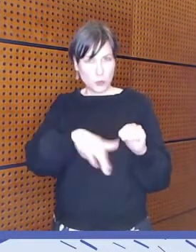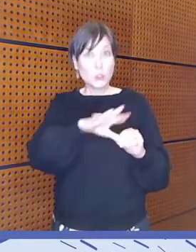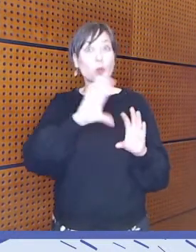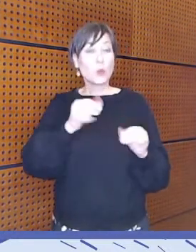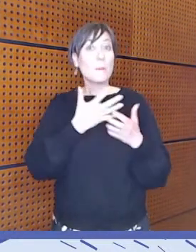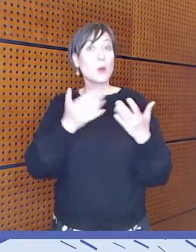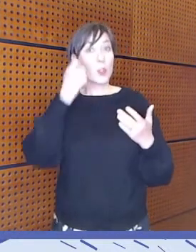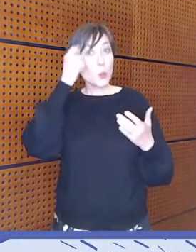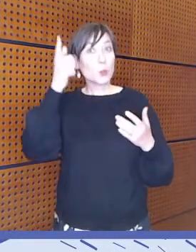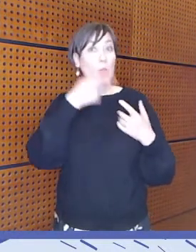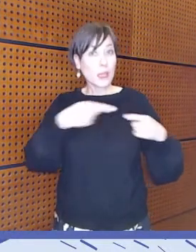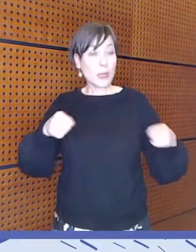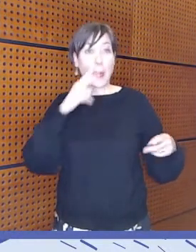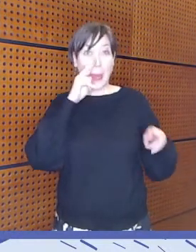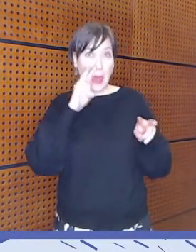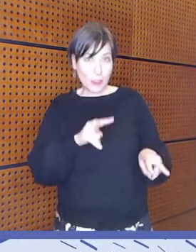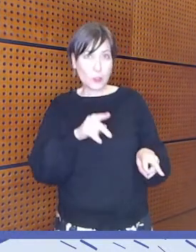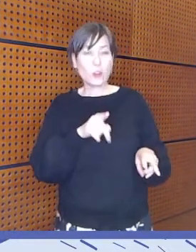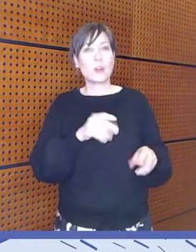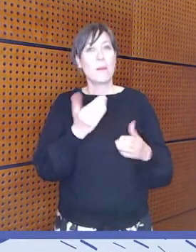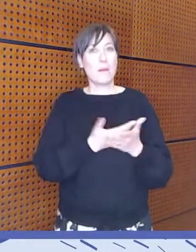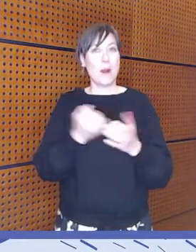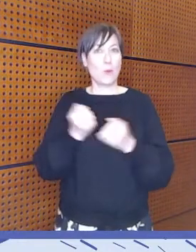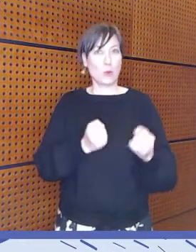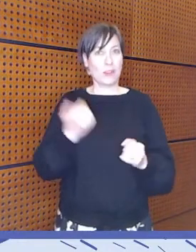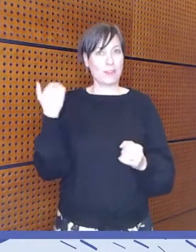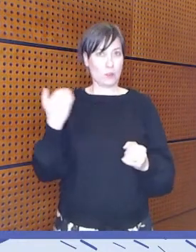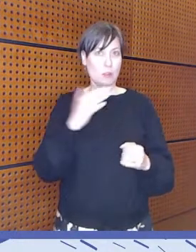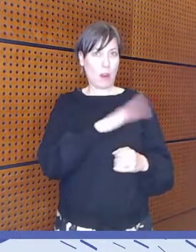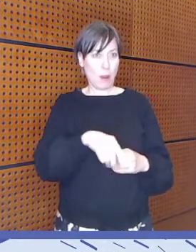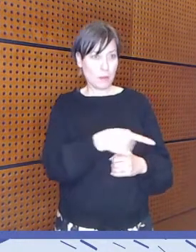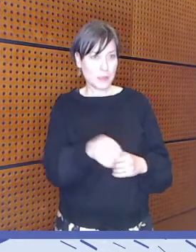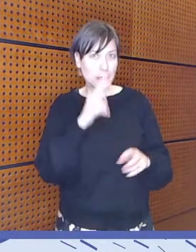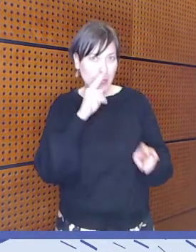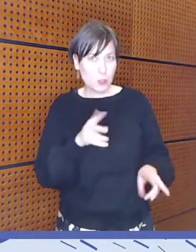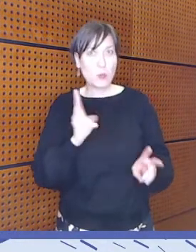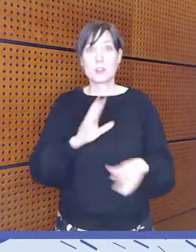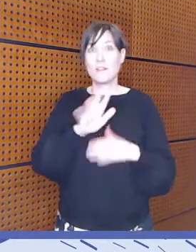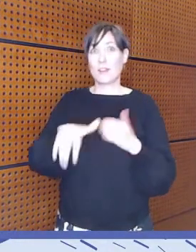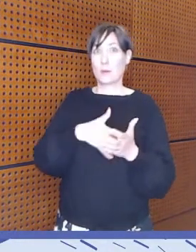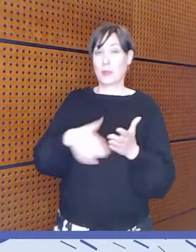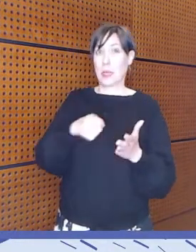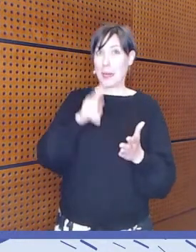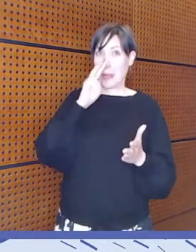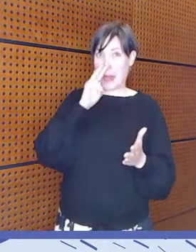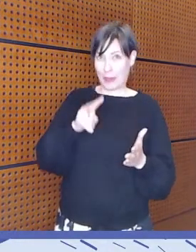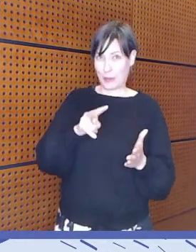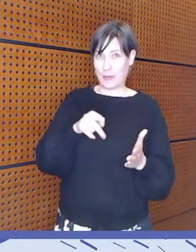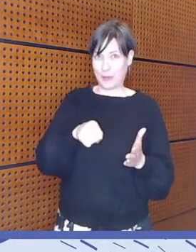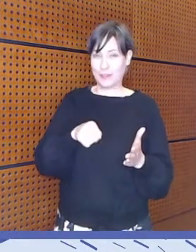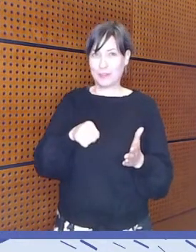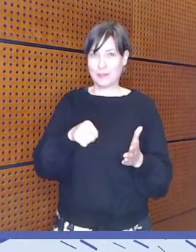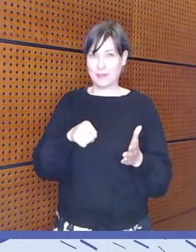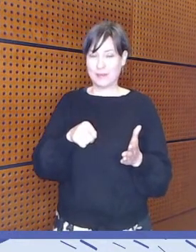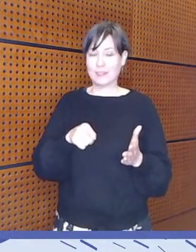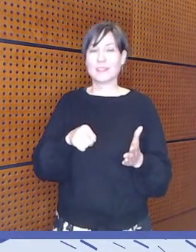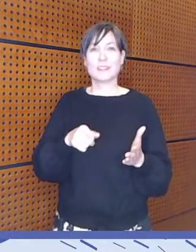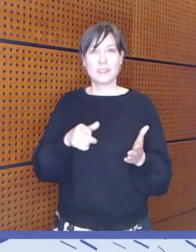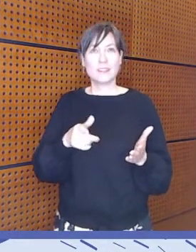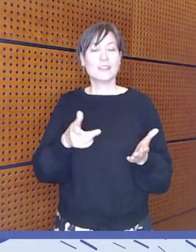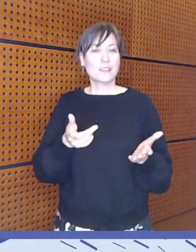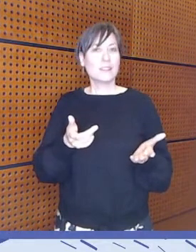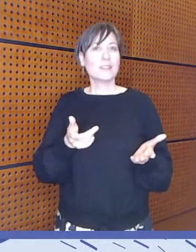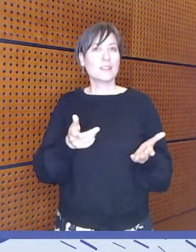näkyy maahanmuuttotaustaiset lapset hyvin vahvasti, meillä näkyy viittomakieli varhaiskasvatuksessa ja että